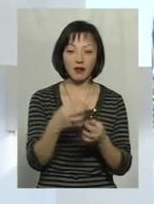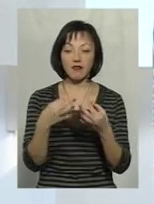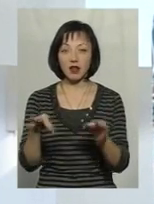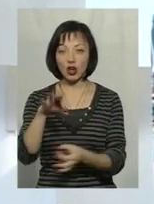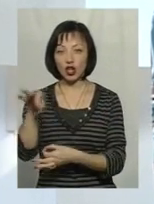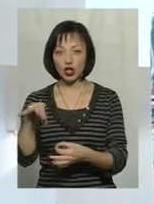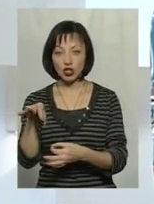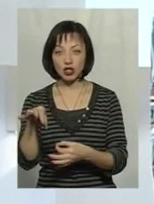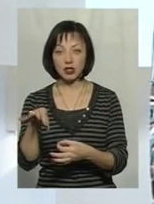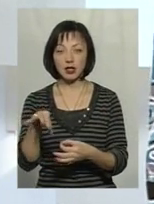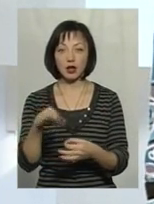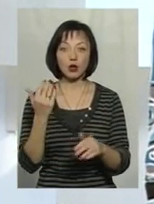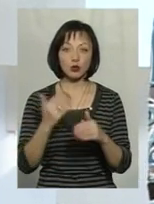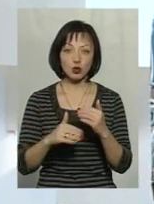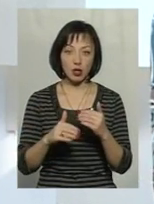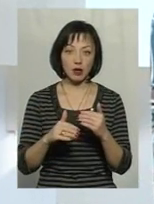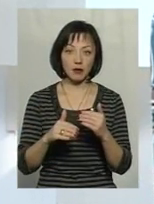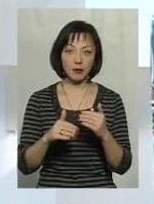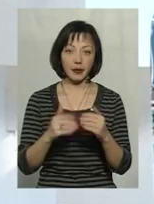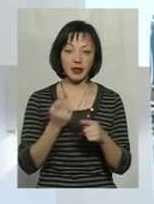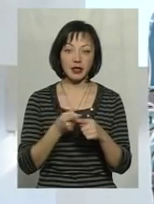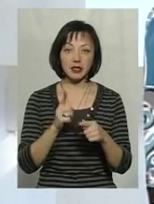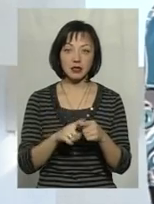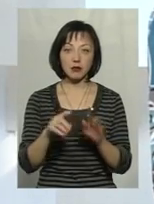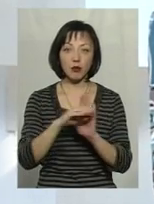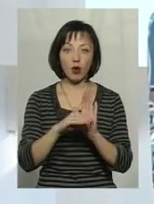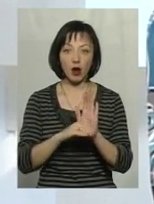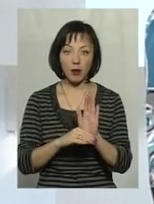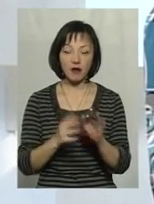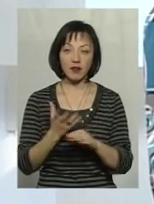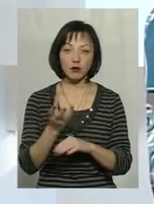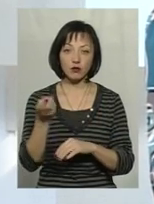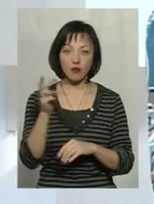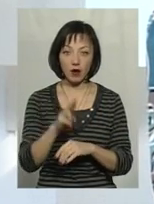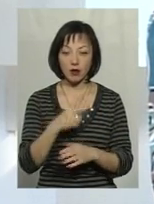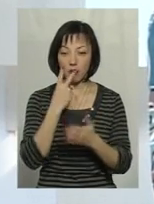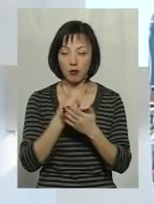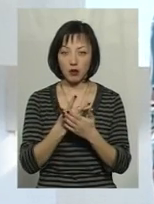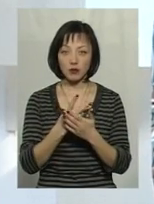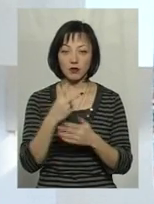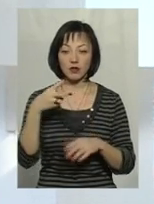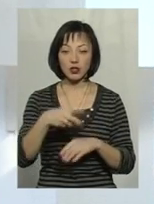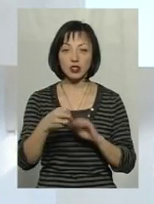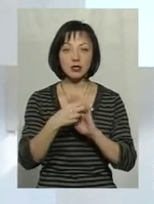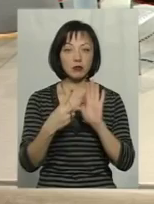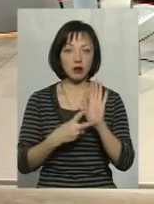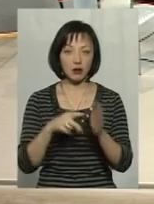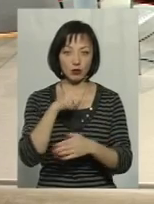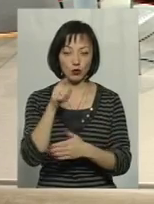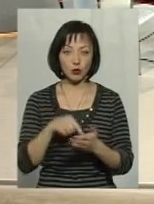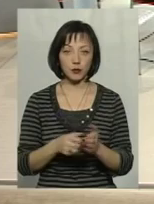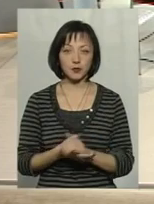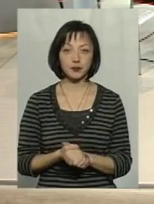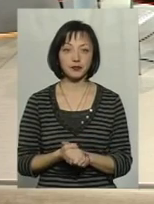лишки? Тобто вже ці програми і фінансування на них ми побачимо вже в 2017 році.